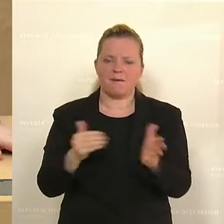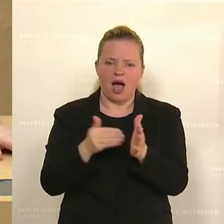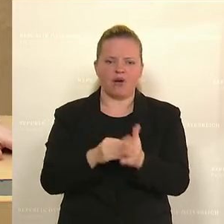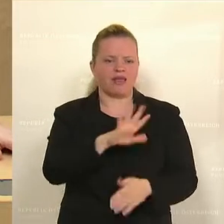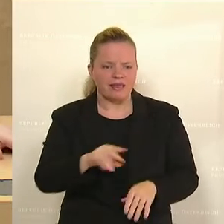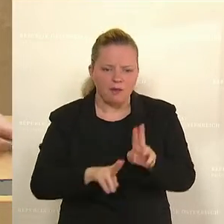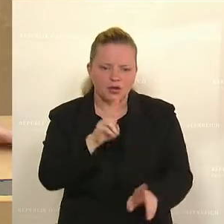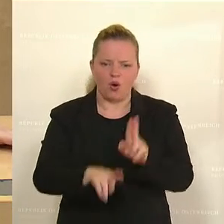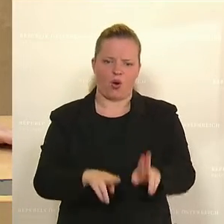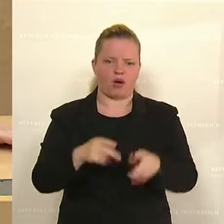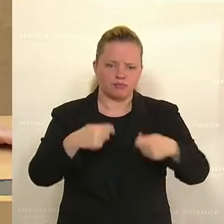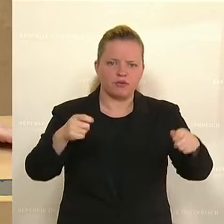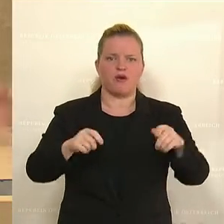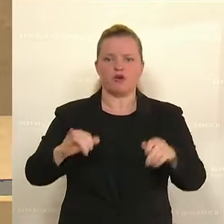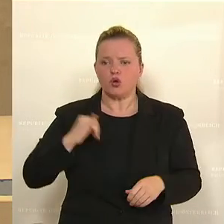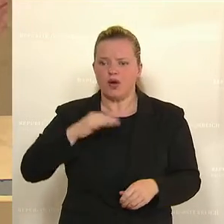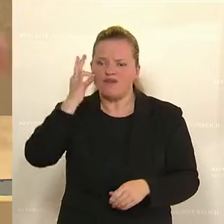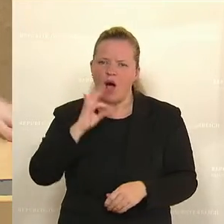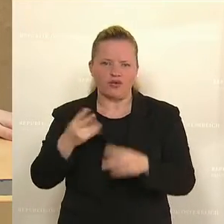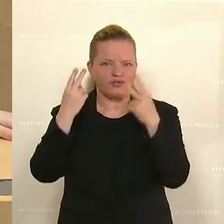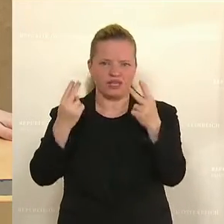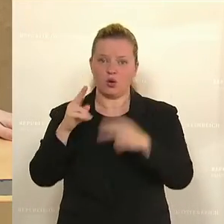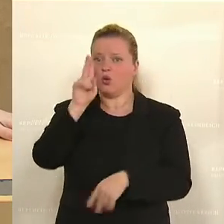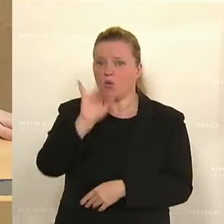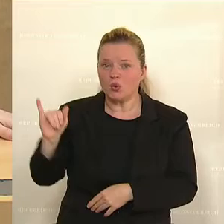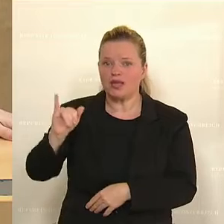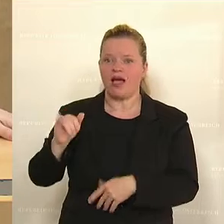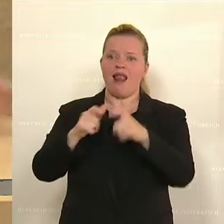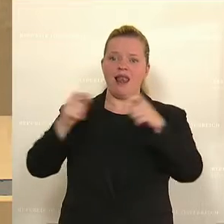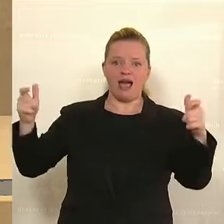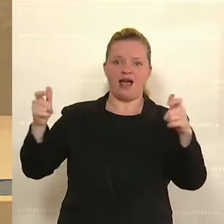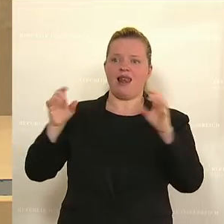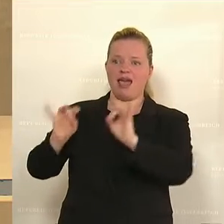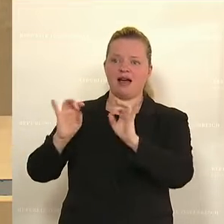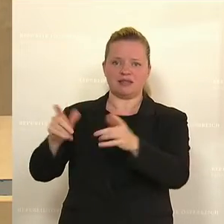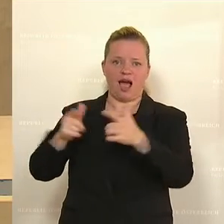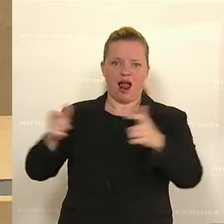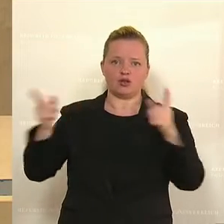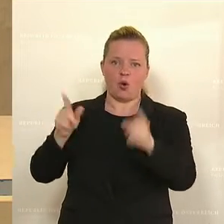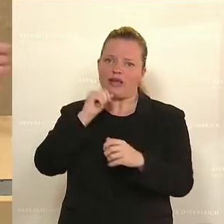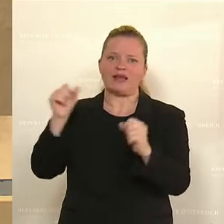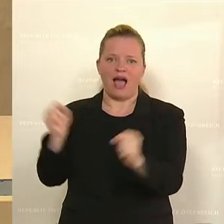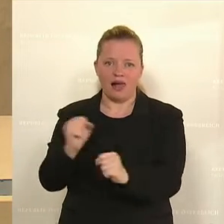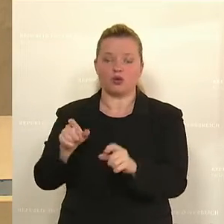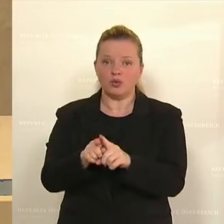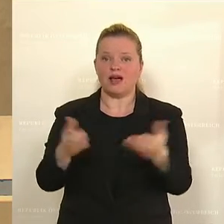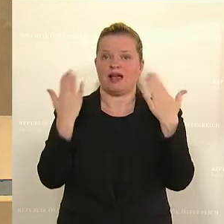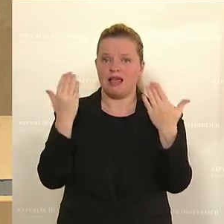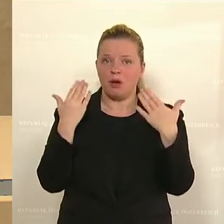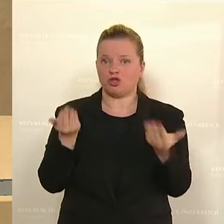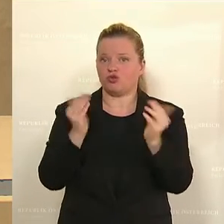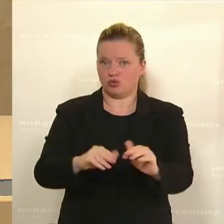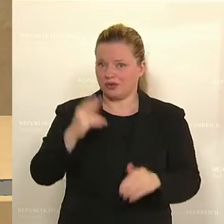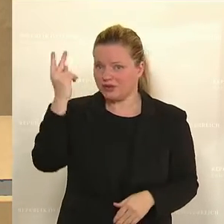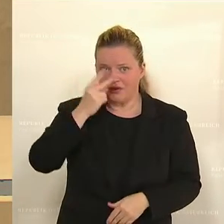Kinderbetreuung, gerade für die jungen Frauen so wichtig. Für die Unis, dass die Leersäle nicht kalt sind. Und auch für den Klimaschutz natürlich, sehr geehrte